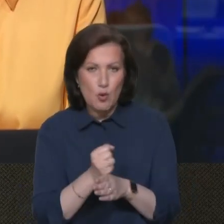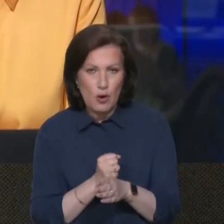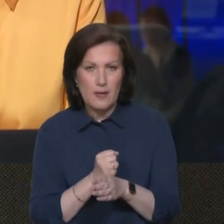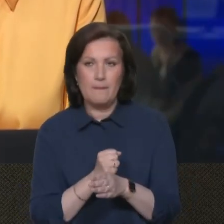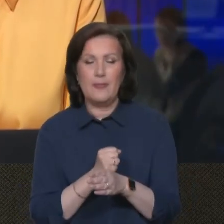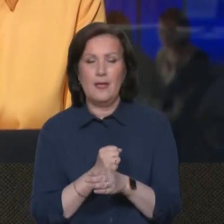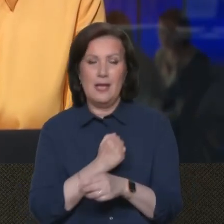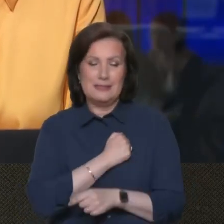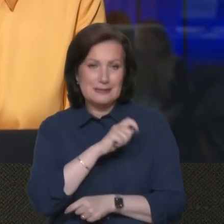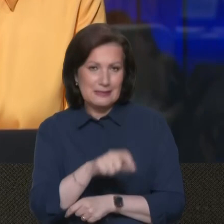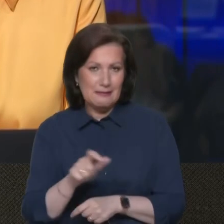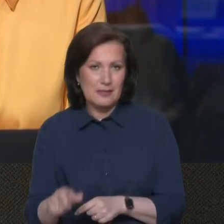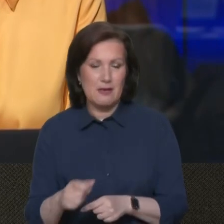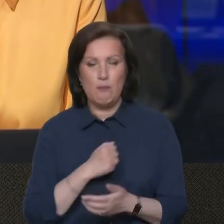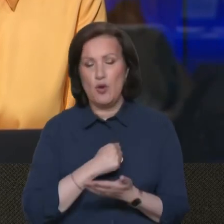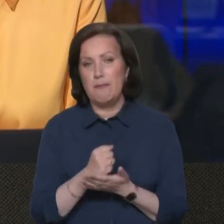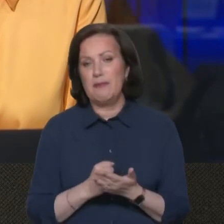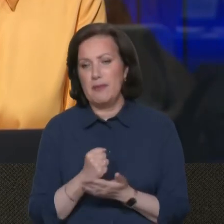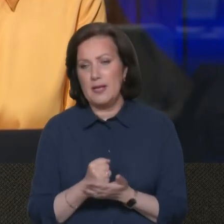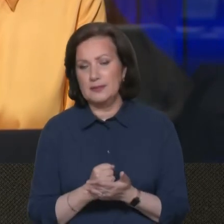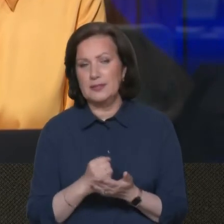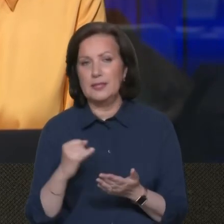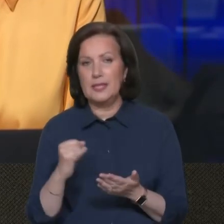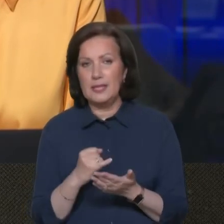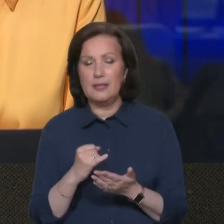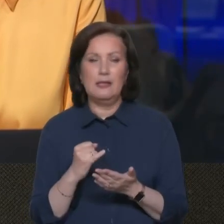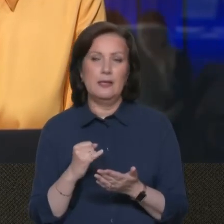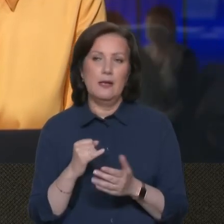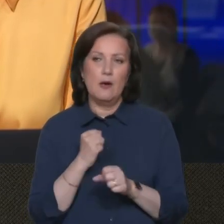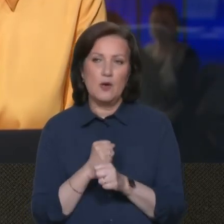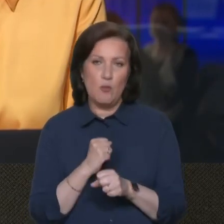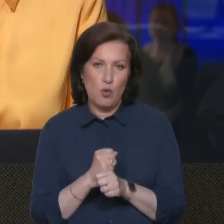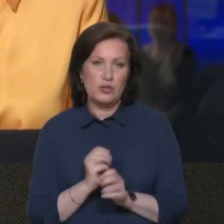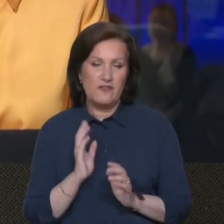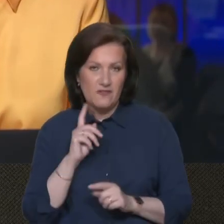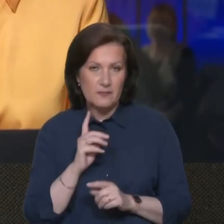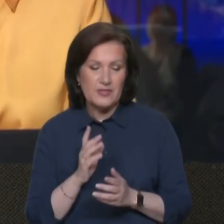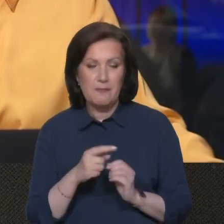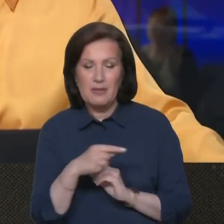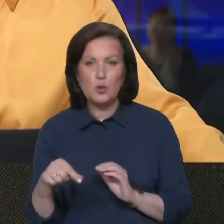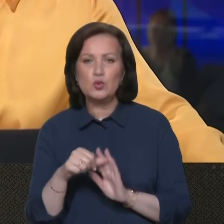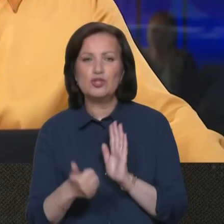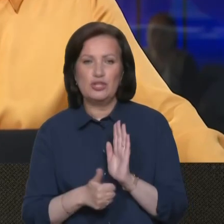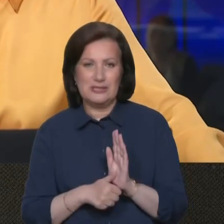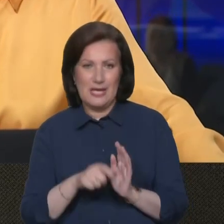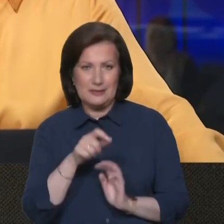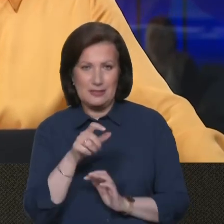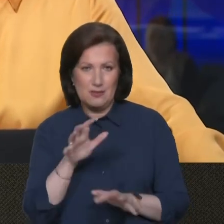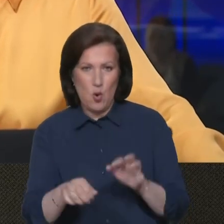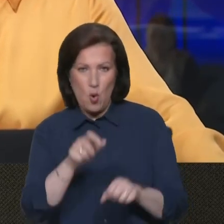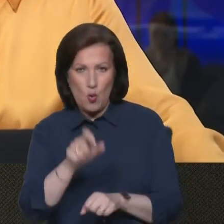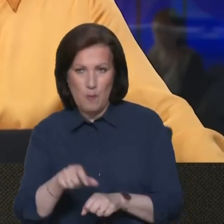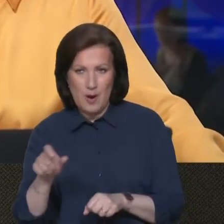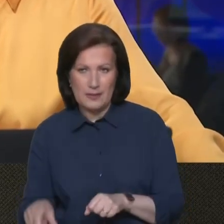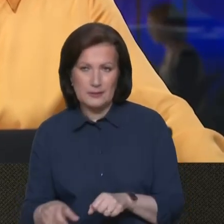жива сила, їх боєприпаси. І тим не менш робота ведеться. Мінус 16 окупантів за минулу добу,